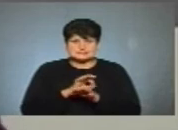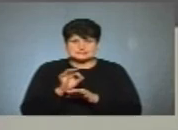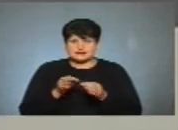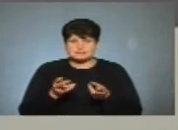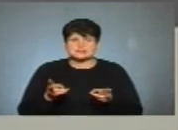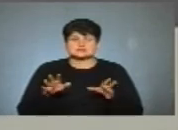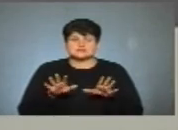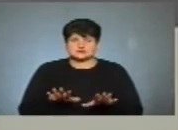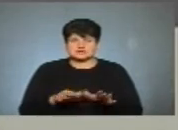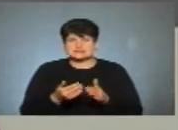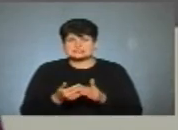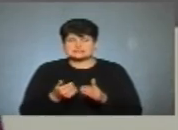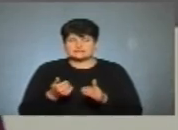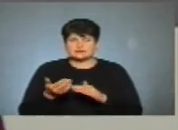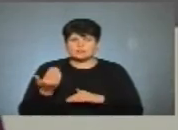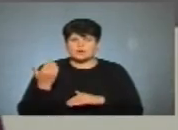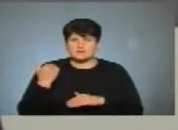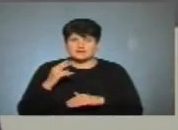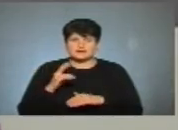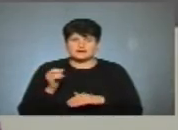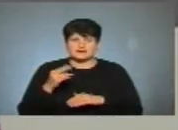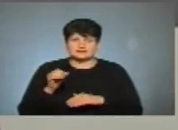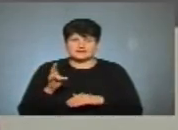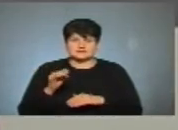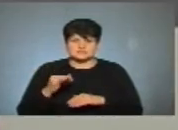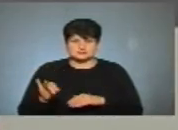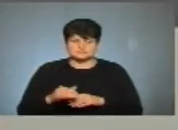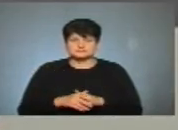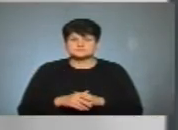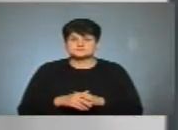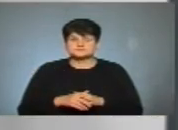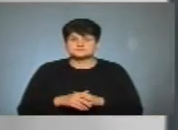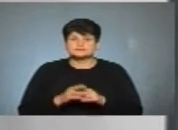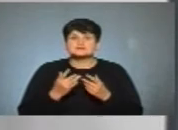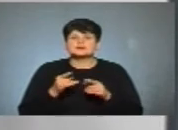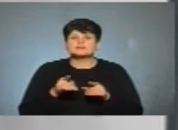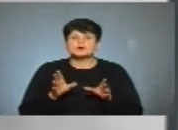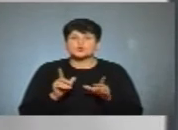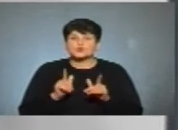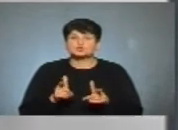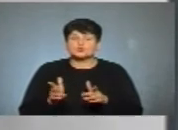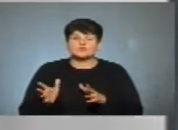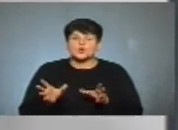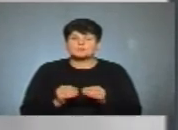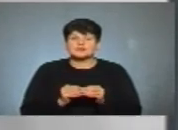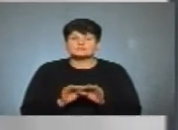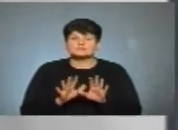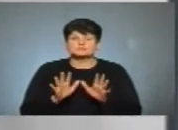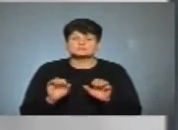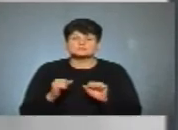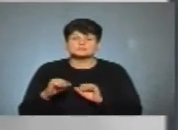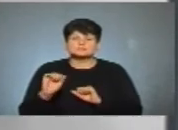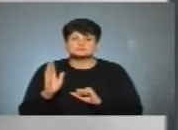залишаються від попередніх каденцій, попередньої влади. А з ким ви готові об'єднуватися в разі перемоги,